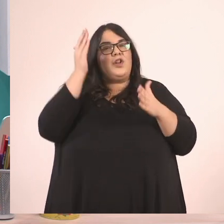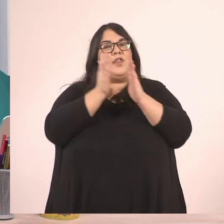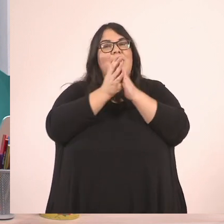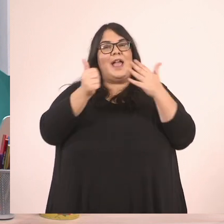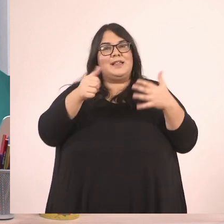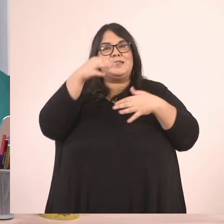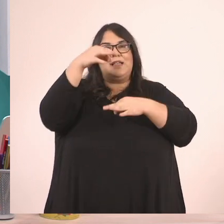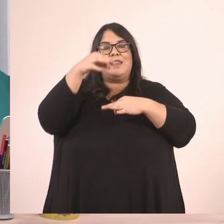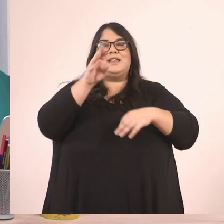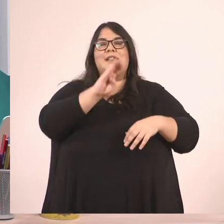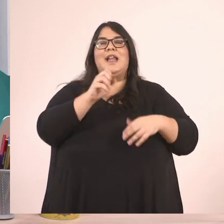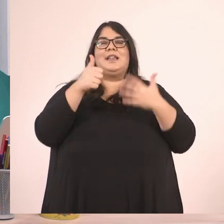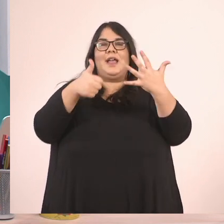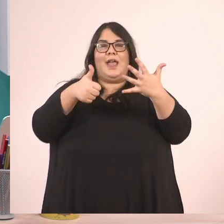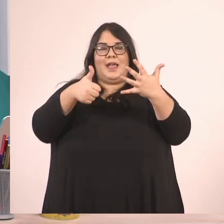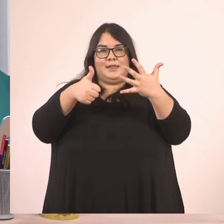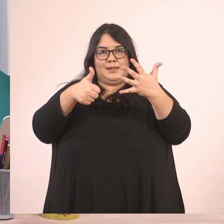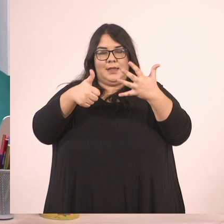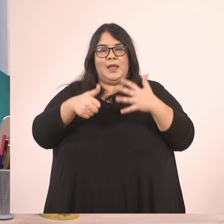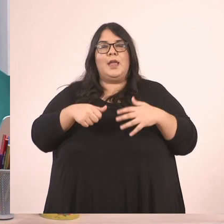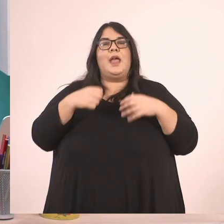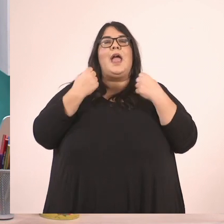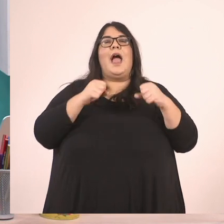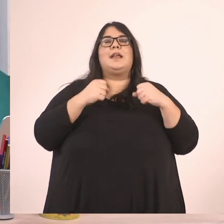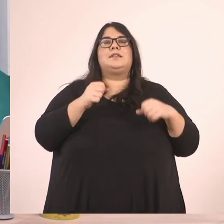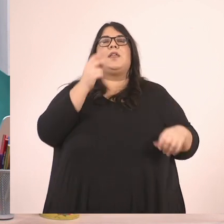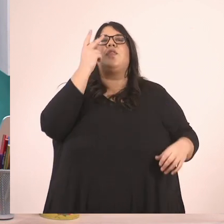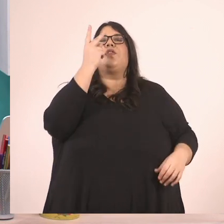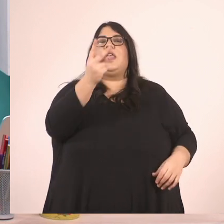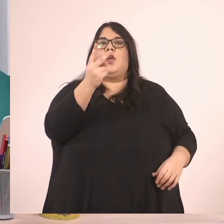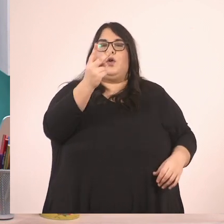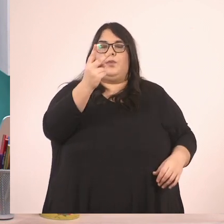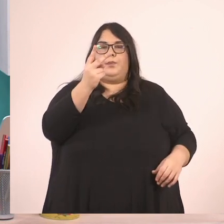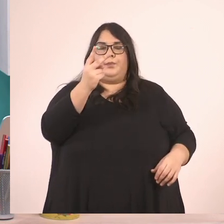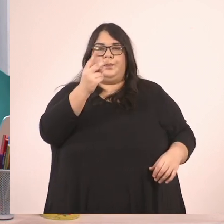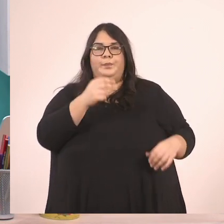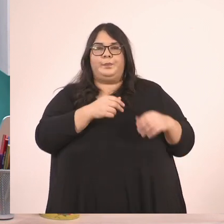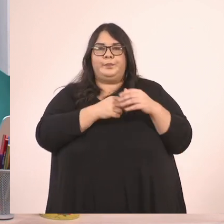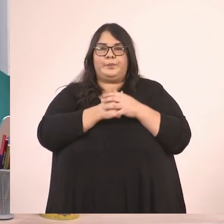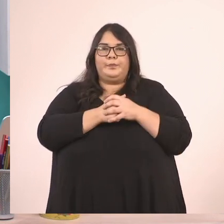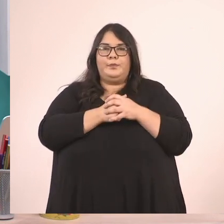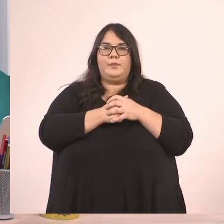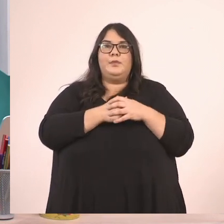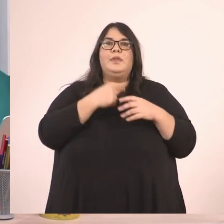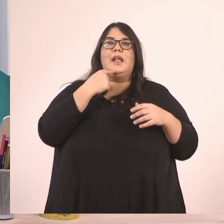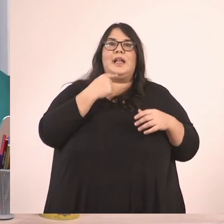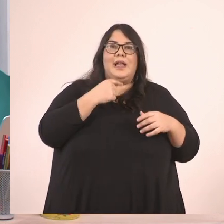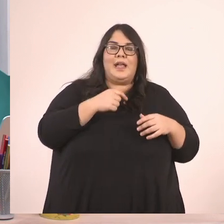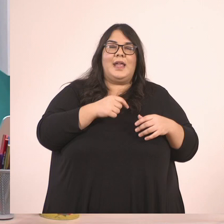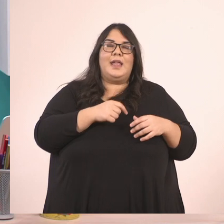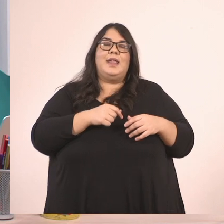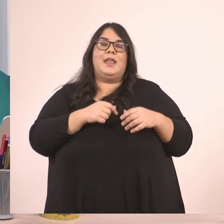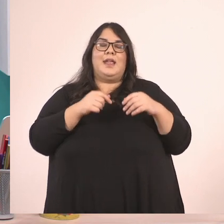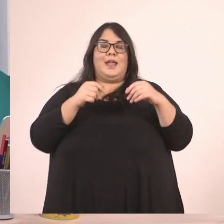16 στη σελίδα 46. Είναι η εφαρμογή 2. Και λέει να βρείτε ένα κλάσμα